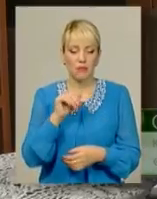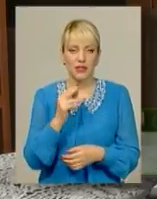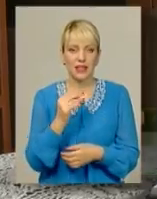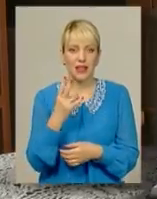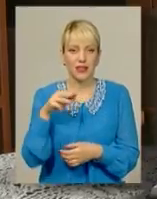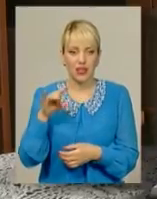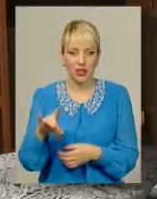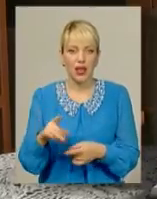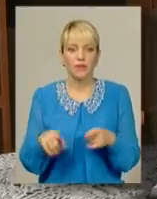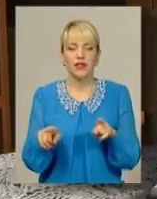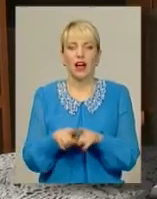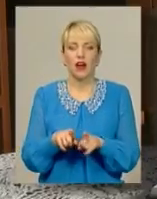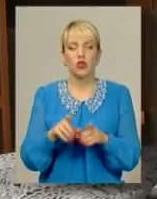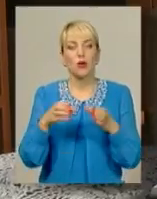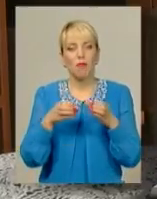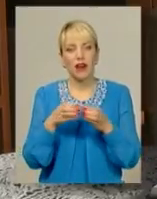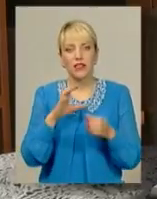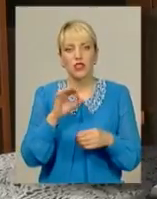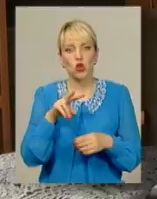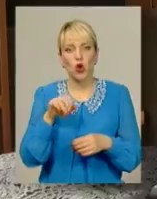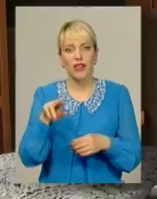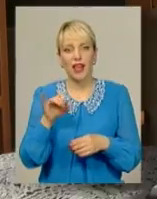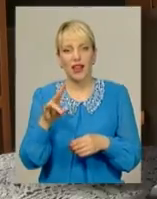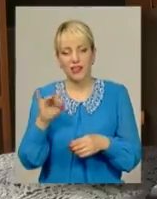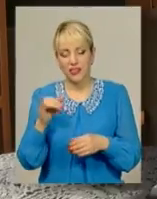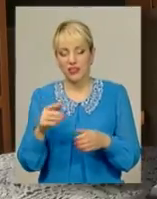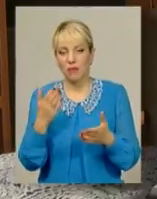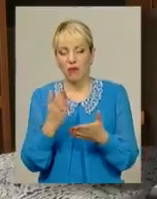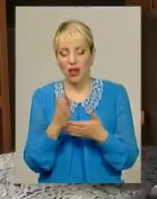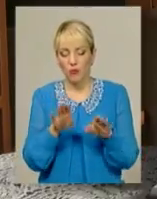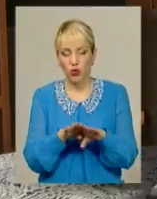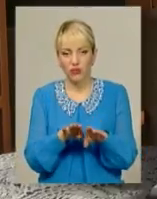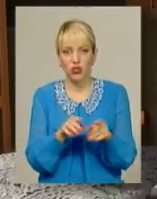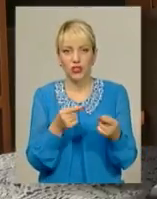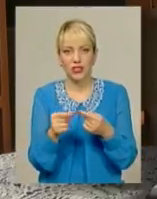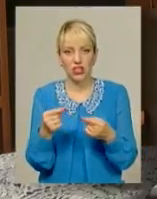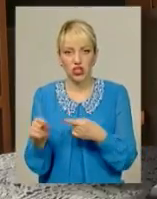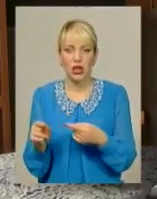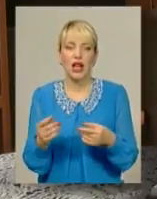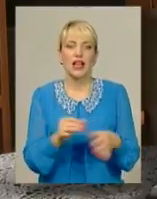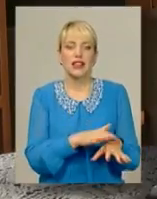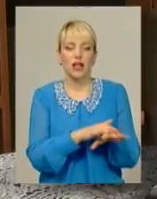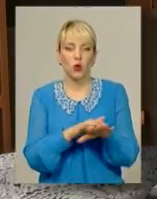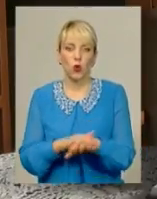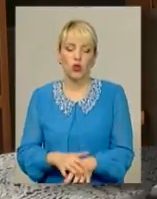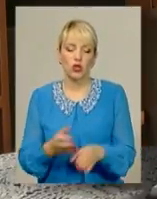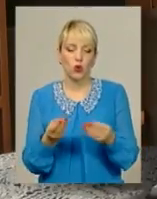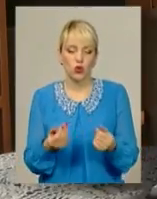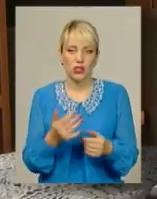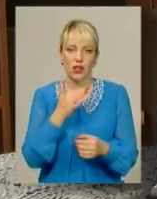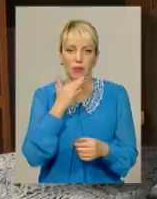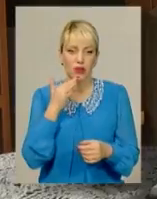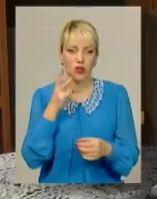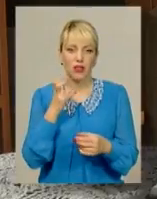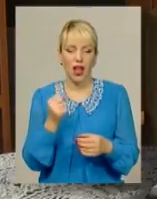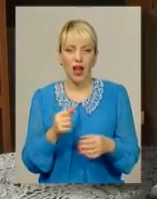Також партія «Солідарність» має, порівняно з іншими, багато коштів на рахунку і